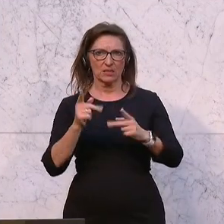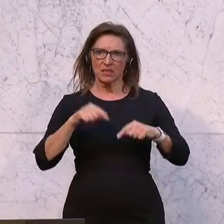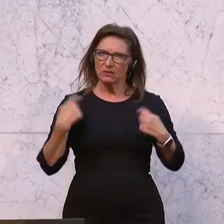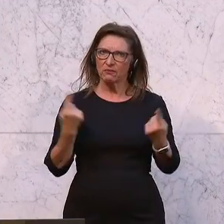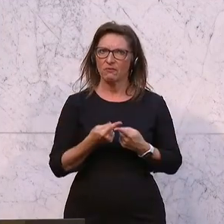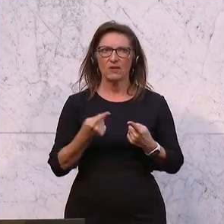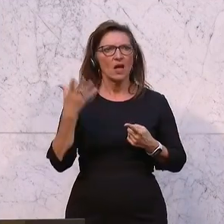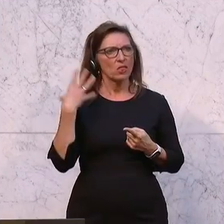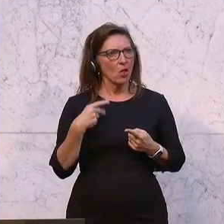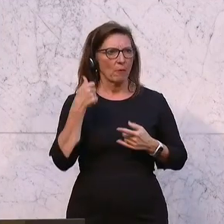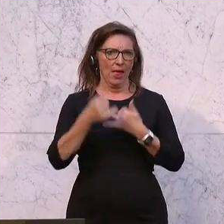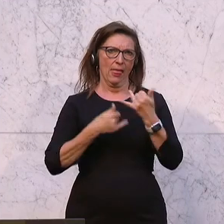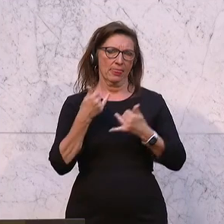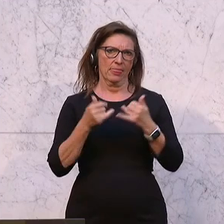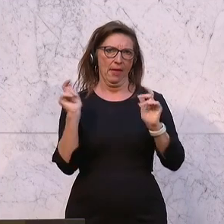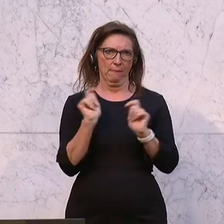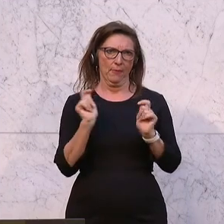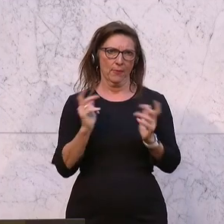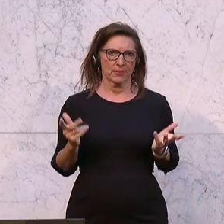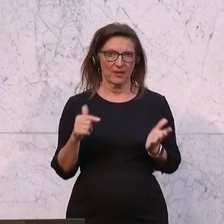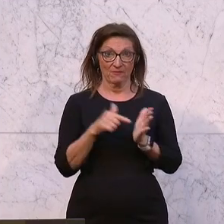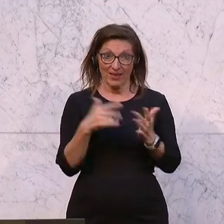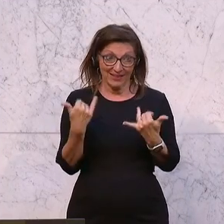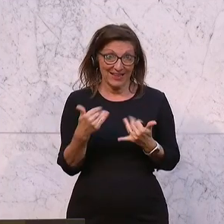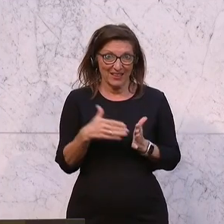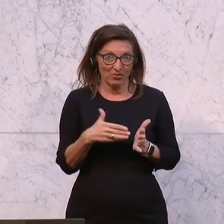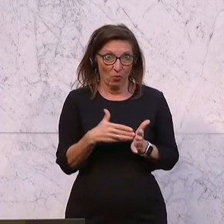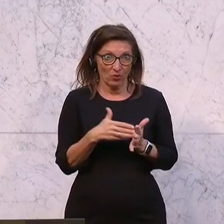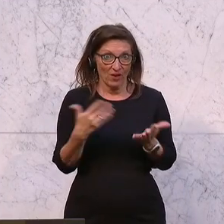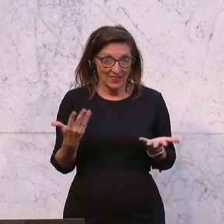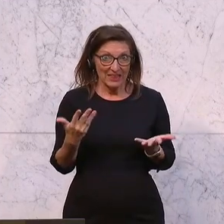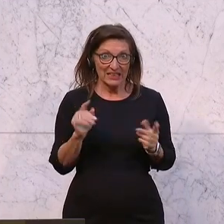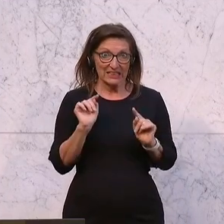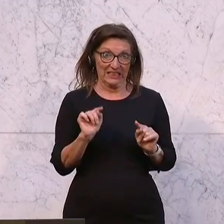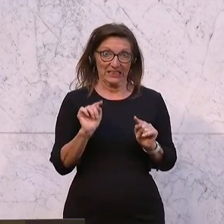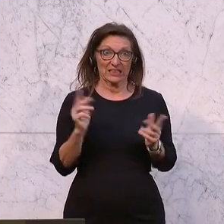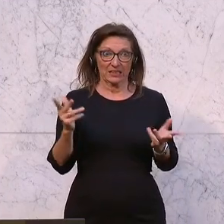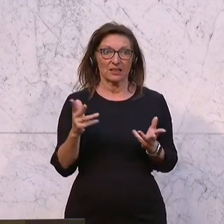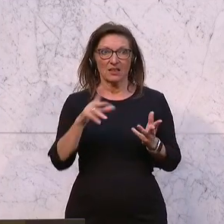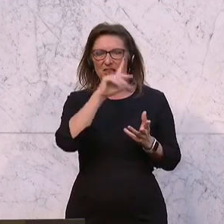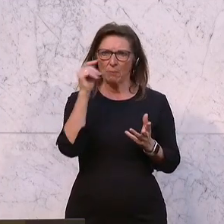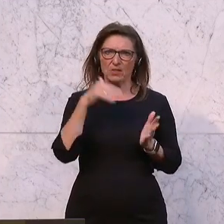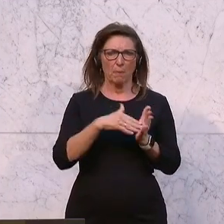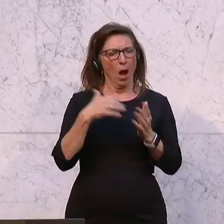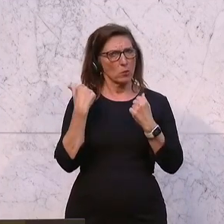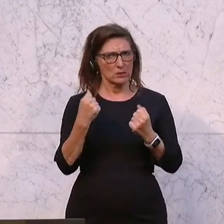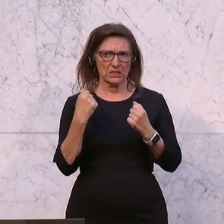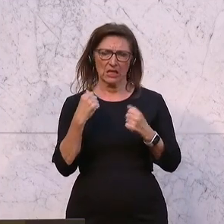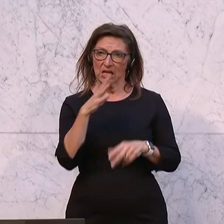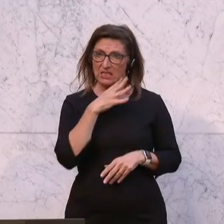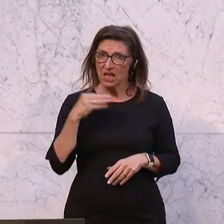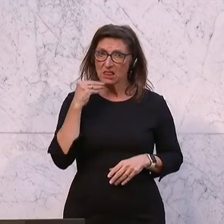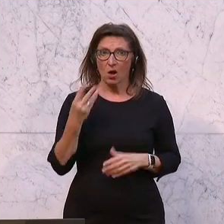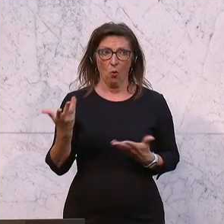weiteres Jahr aus, weil es gerade in Zeiten wie diesen auch notwendig ist, dass man hier den Menschen die Sicherheit auch gibt. Denn Seniorinnen und